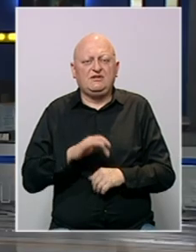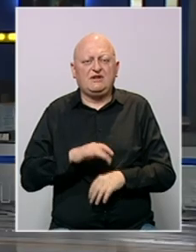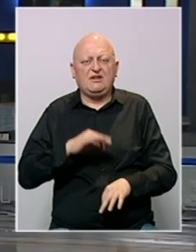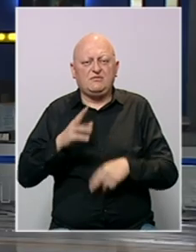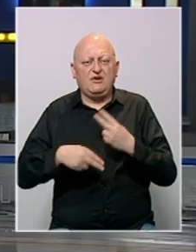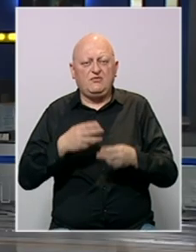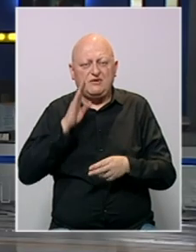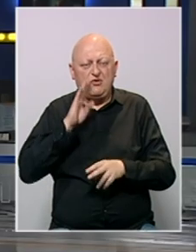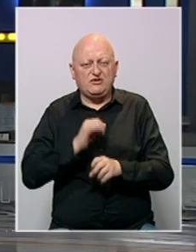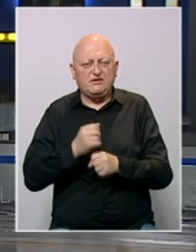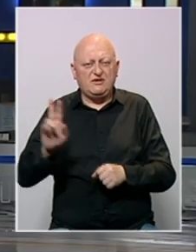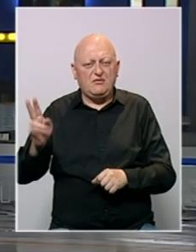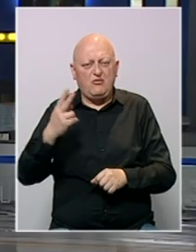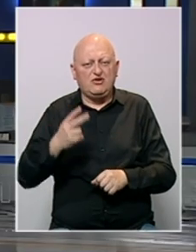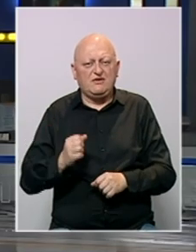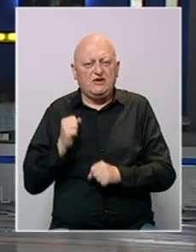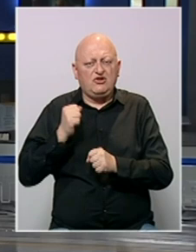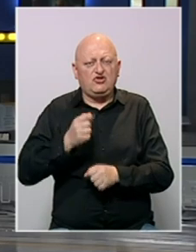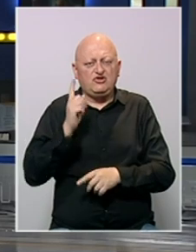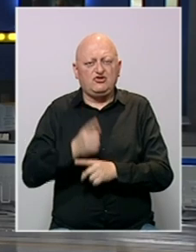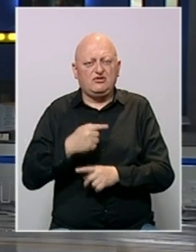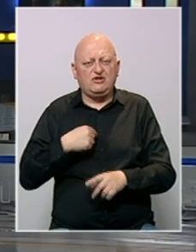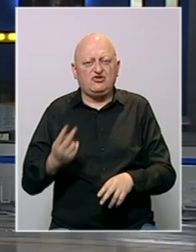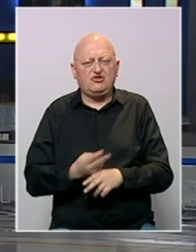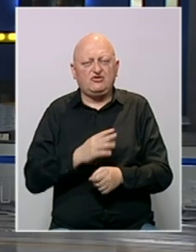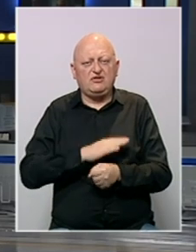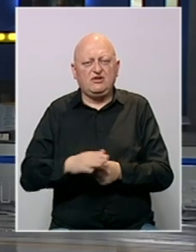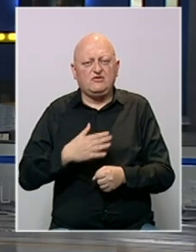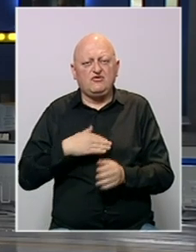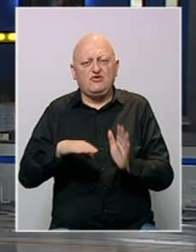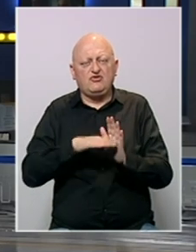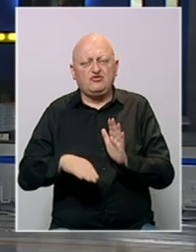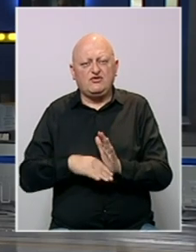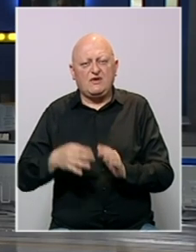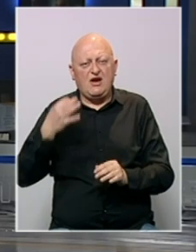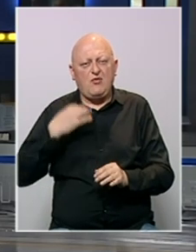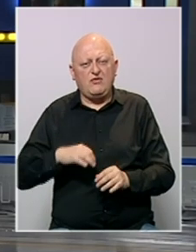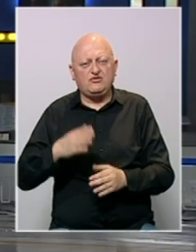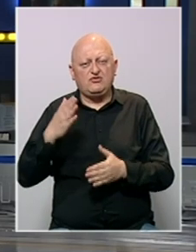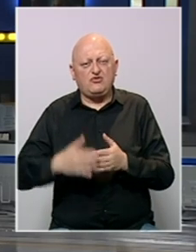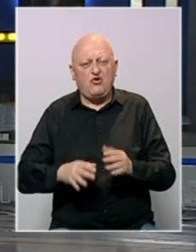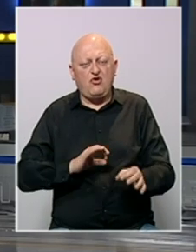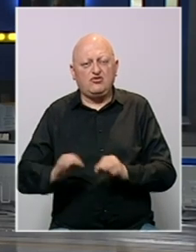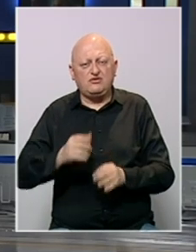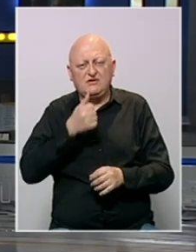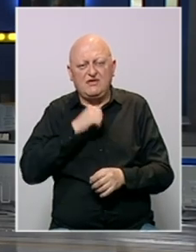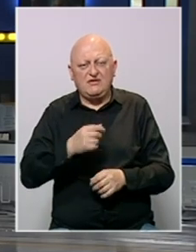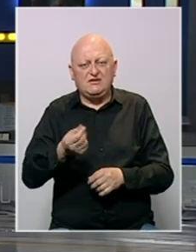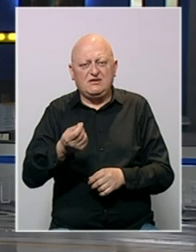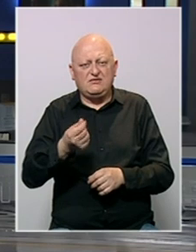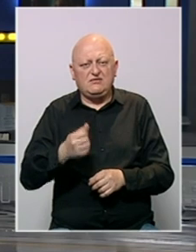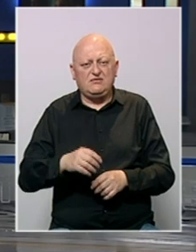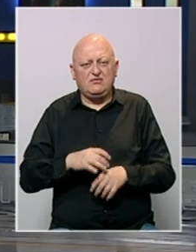Centralna izborna komisija Bosni i Hercegovine pozvala je donosioce odluka u našoj zemlji da ispune svoju zakonsku obavezu i u roku